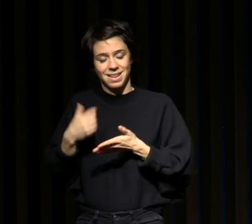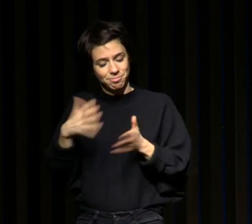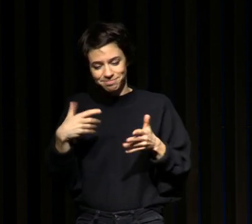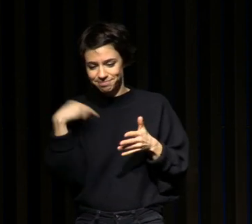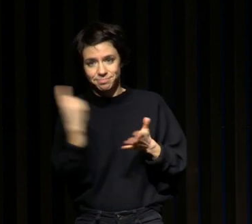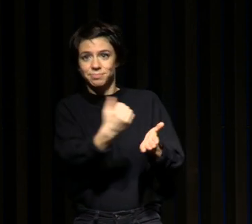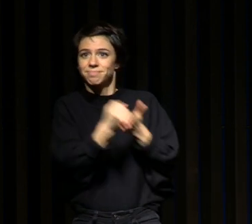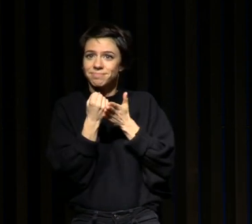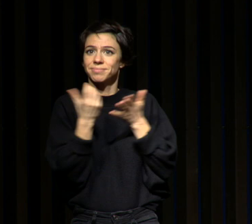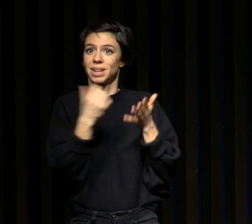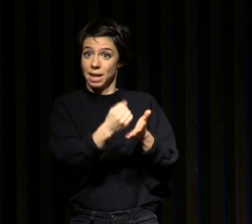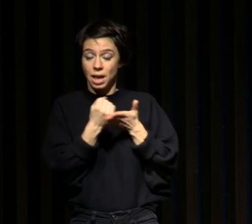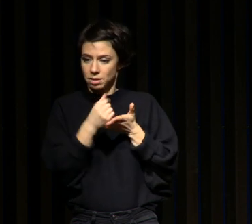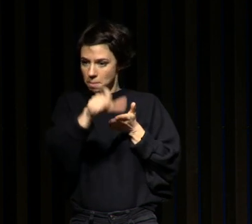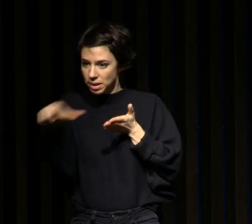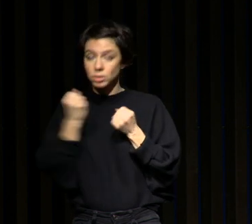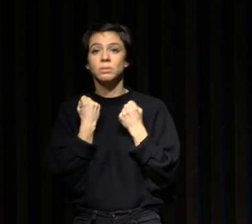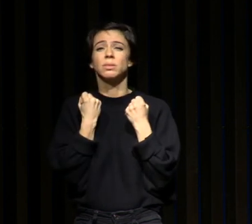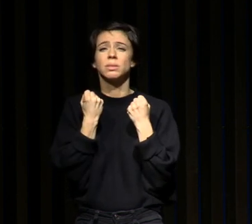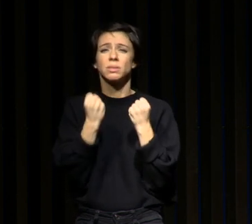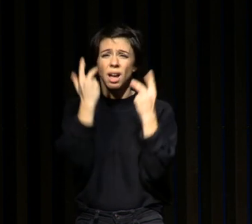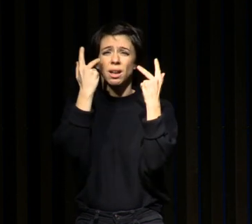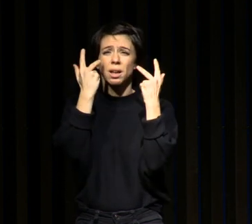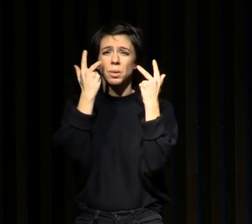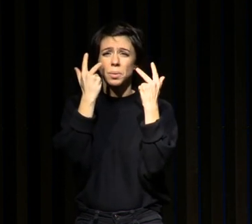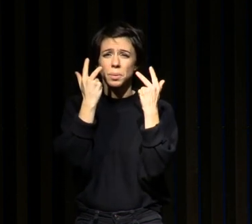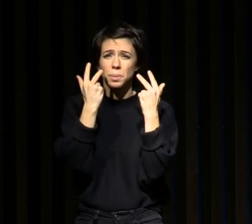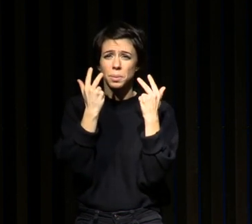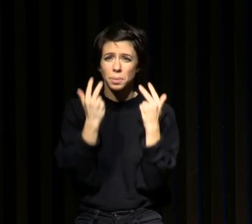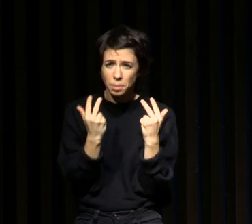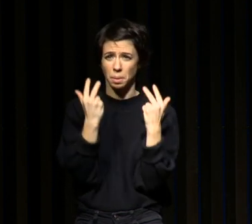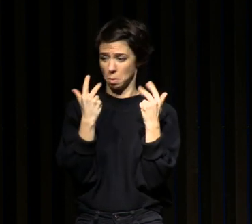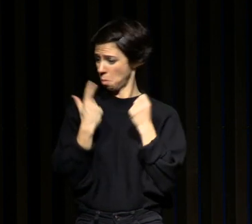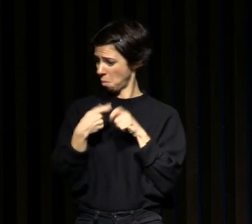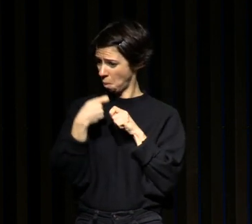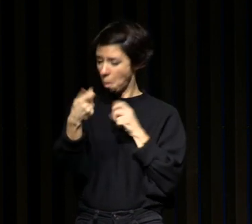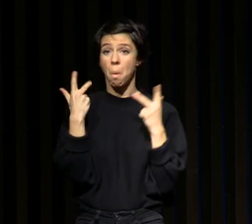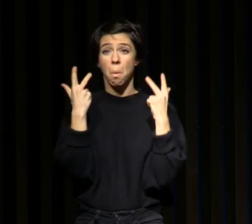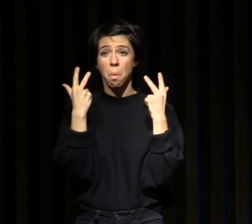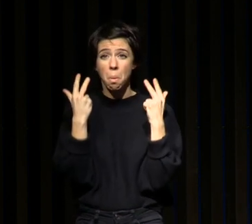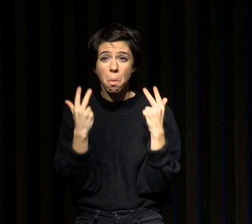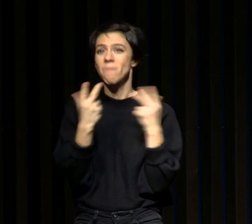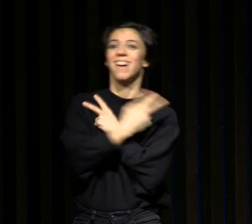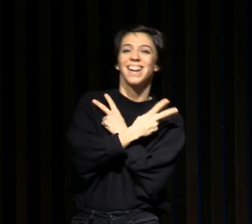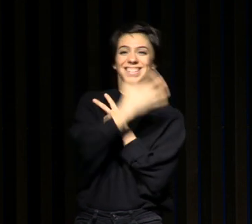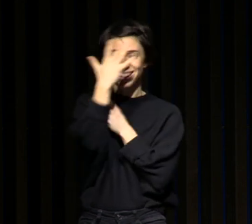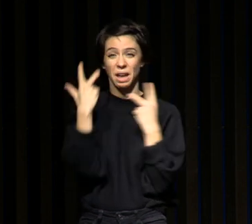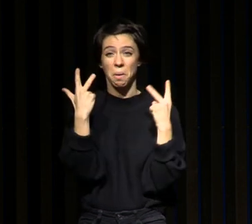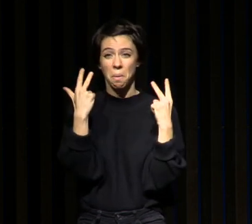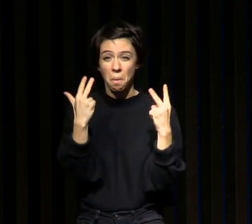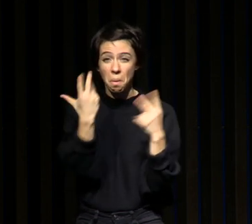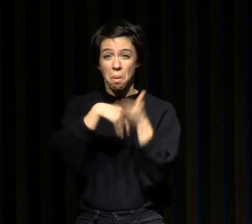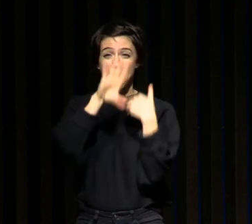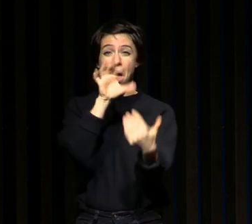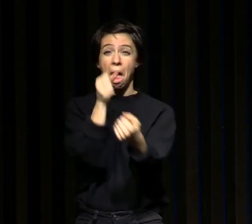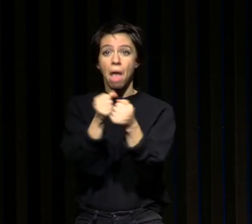amène ces gens à être aussi fatigués au cours de leurs voyages estivaux ? » Alors, la question était